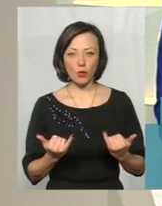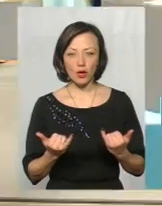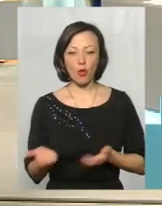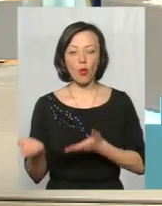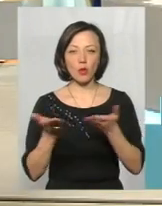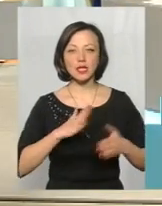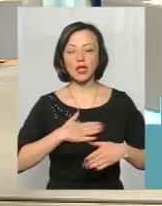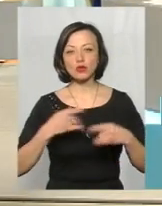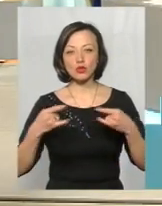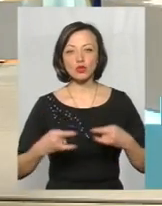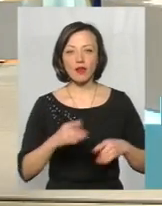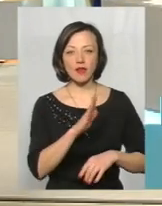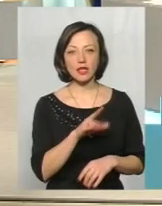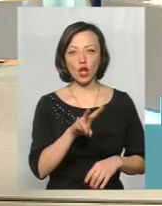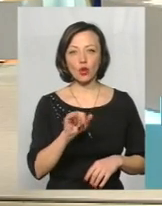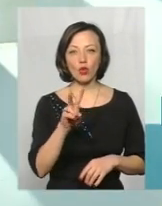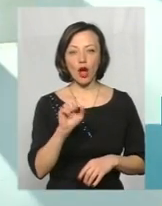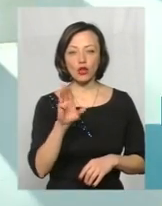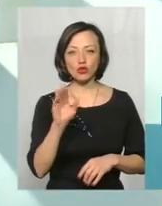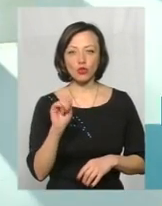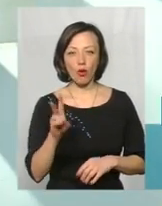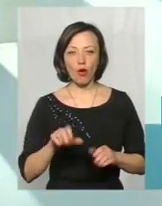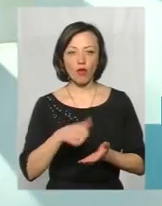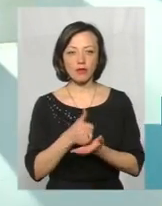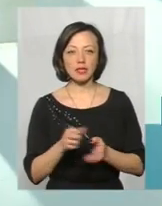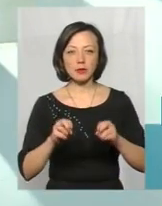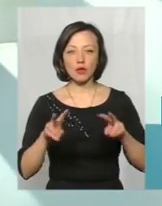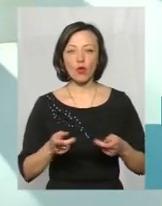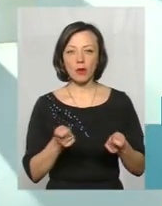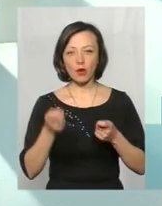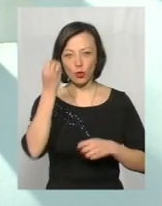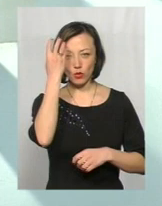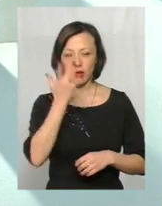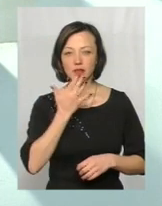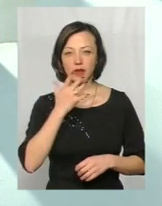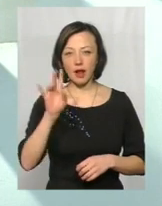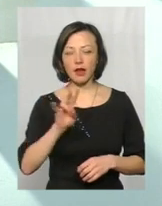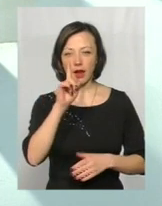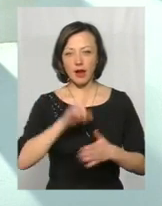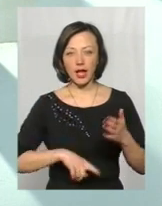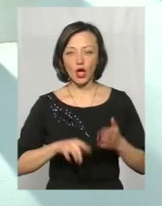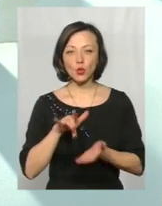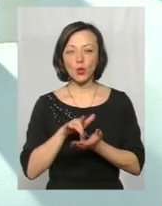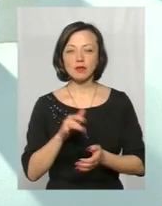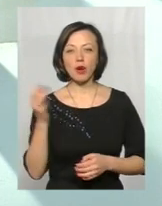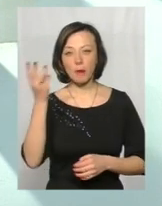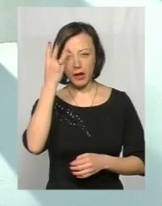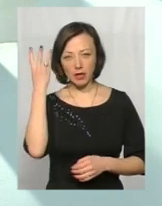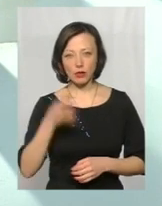гості нашої студії Валентина Лукашук, головний спеціаліст управління культури, національностей, релігій та туризму Хмельницької